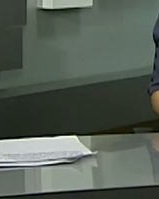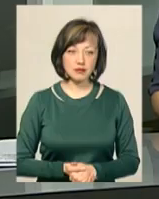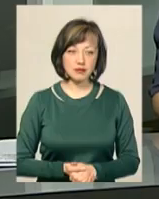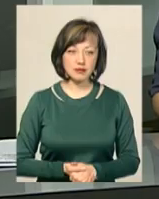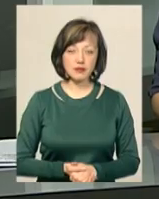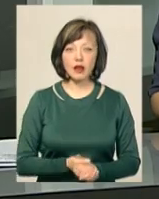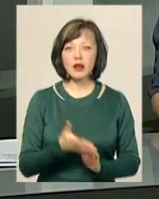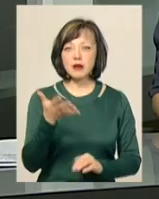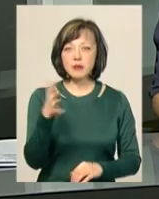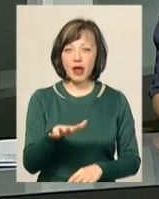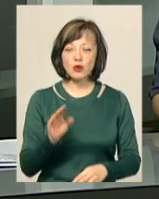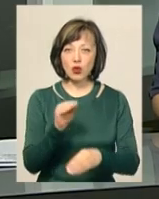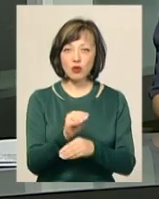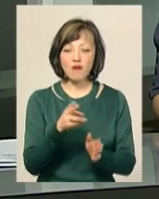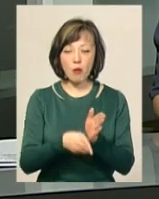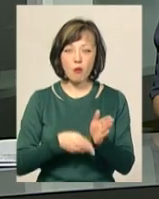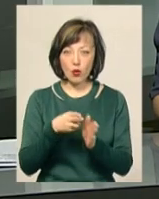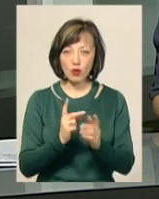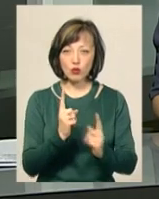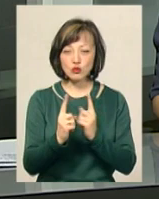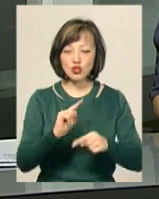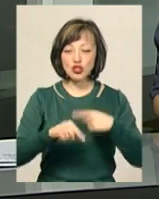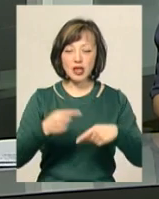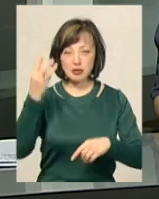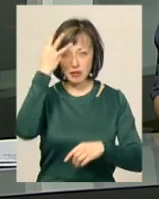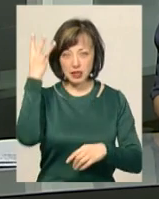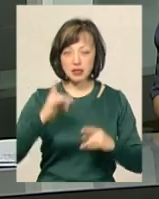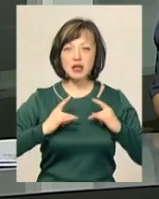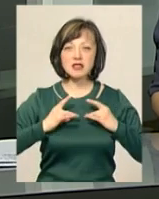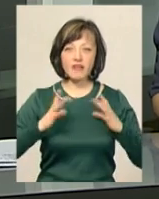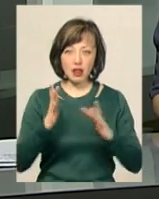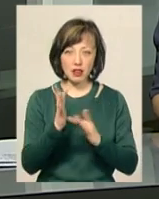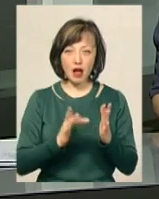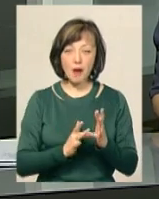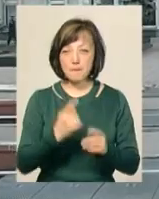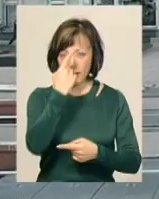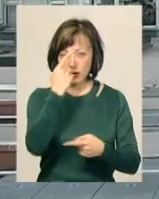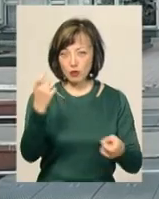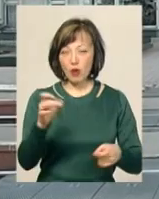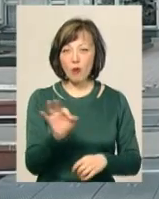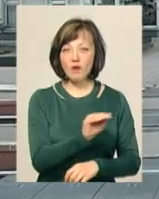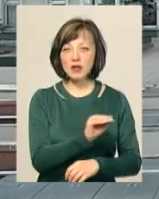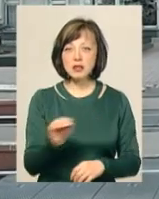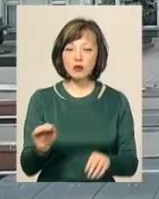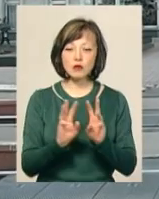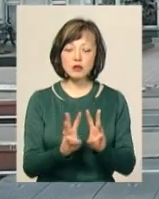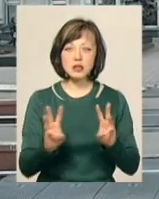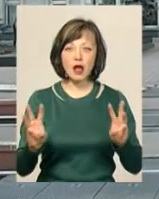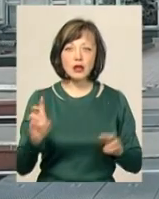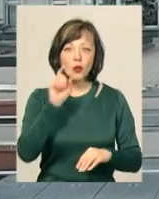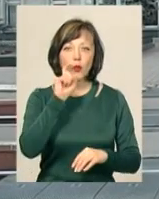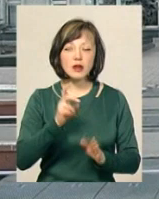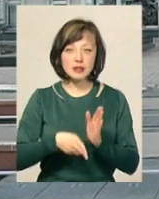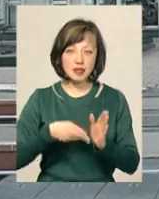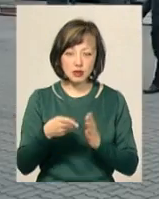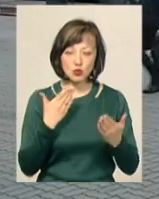П'ять додаткових потягів курсуватимуть через Хмельницький на Великодні свята. Про це повідомляють на офіційному сайті «Укрзалізниці».